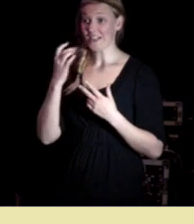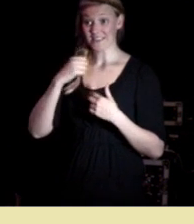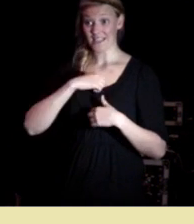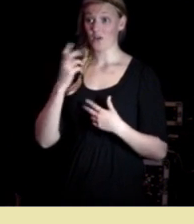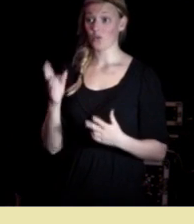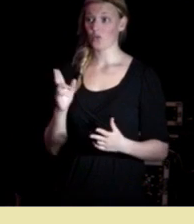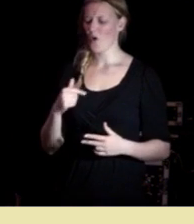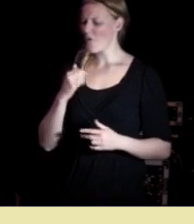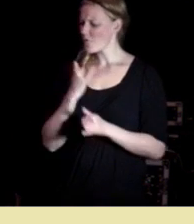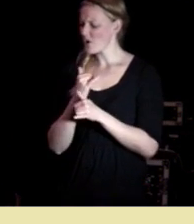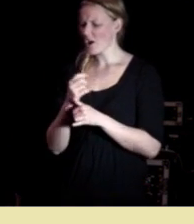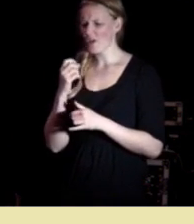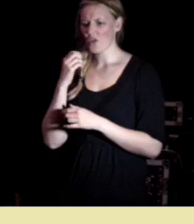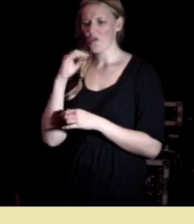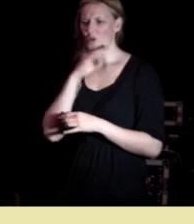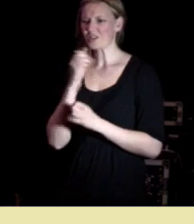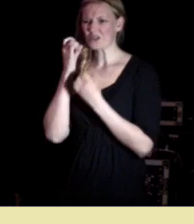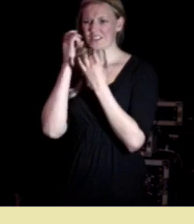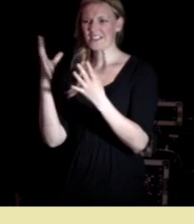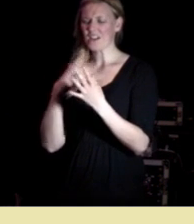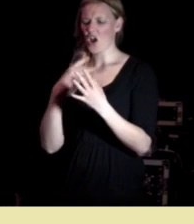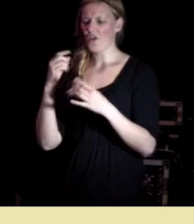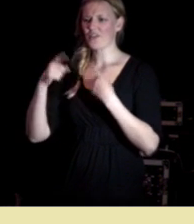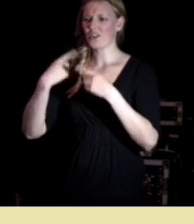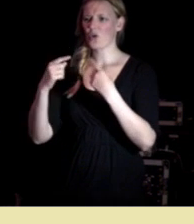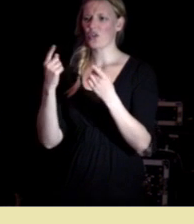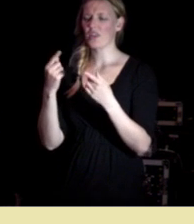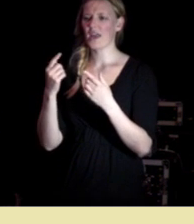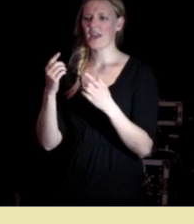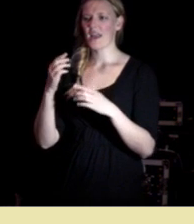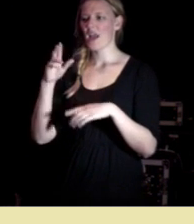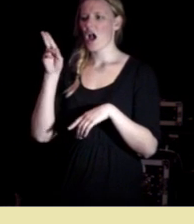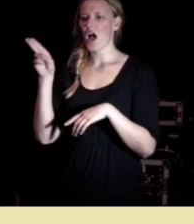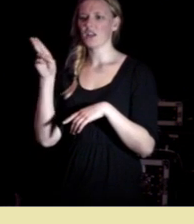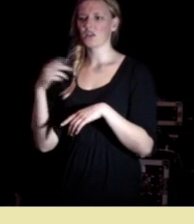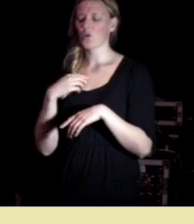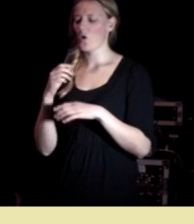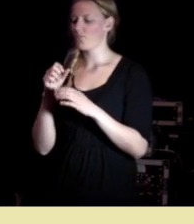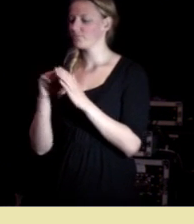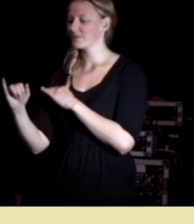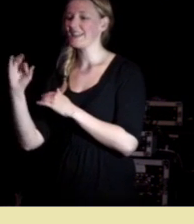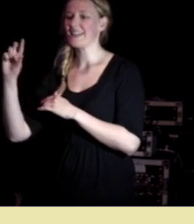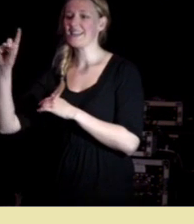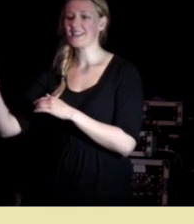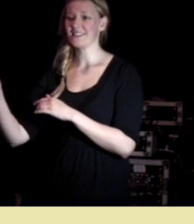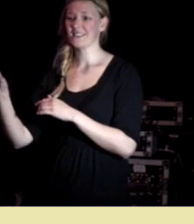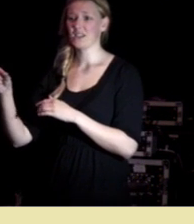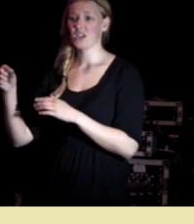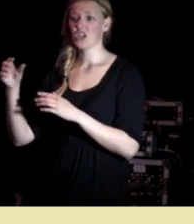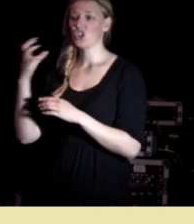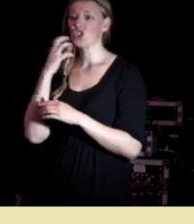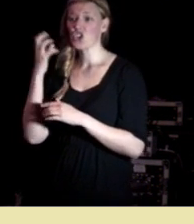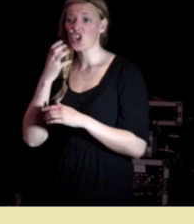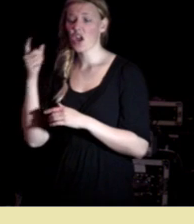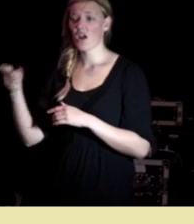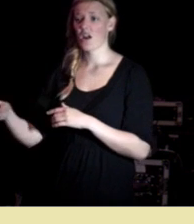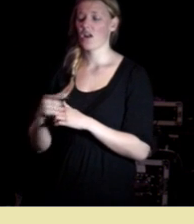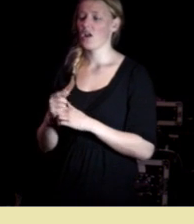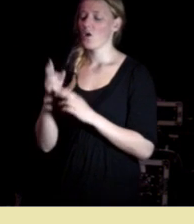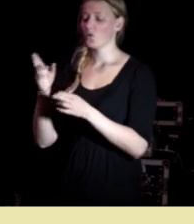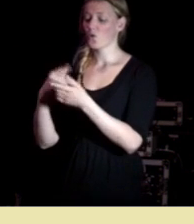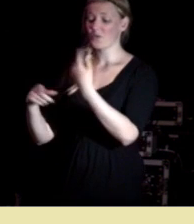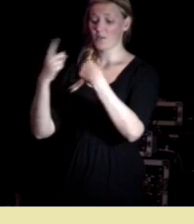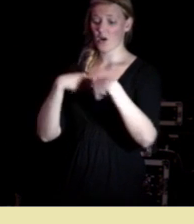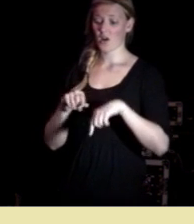folk bli så sinte at de går på videregående i halden og ender opp hos IS i Syria så kommer tilbake med posttraumatiske